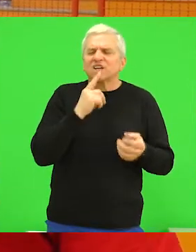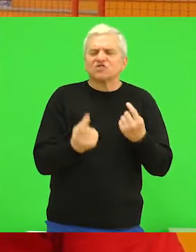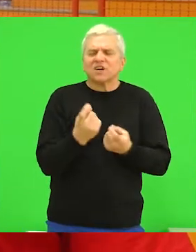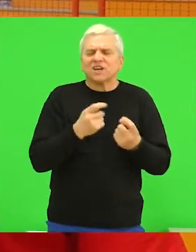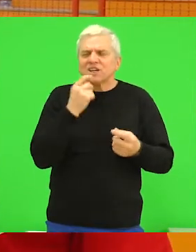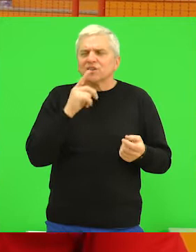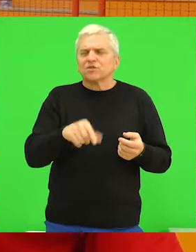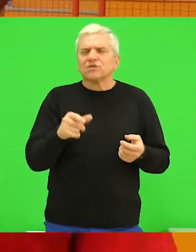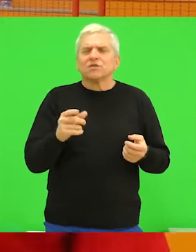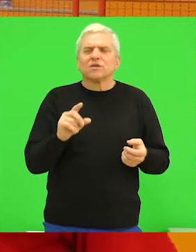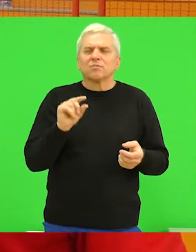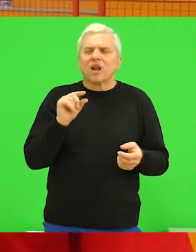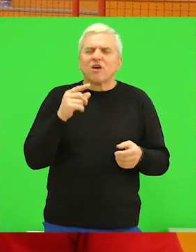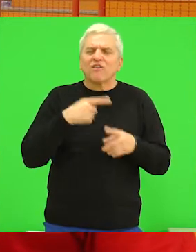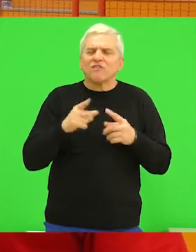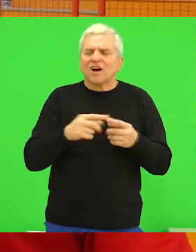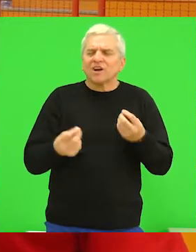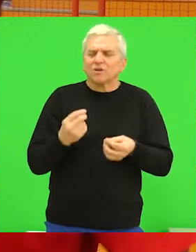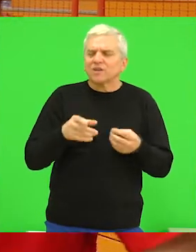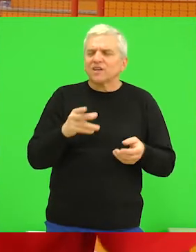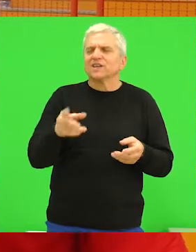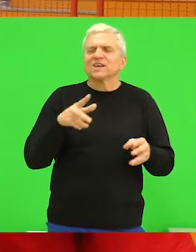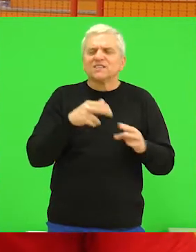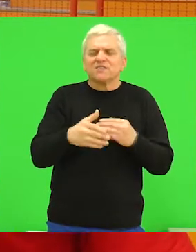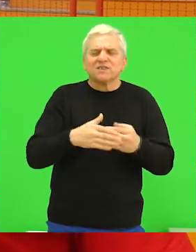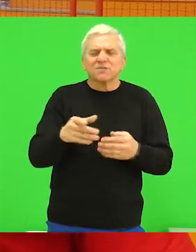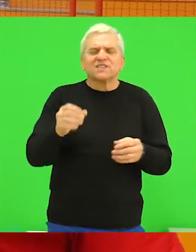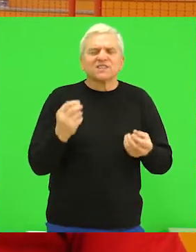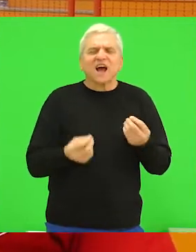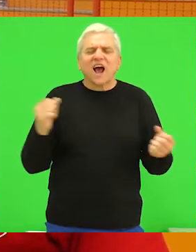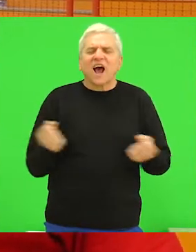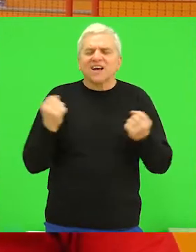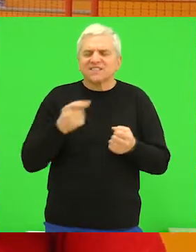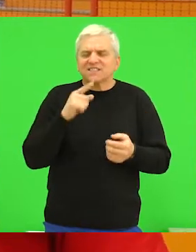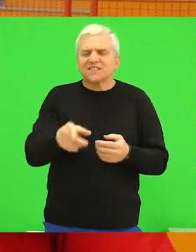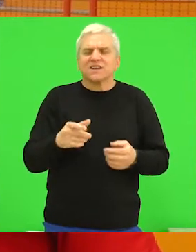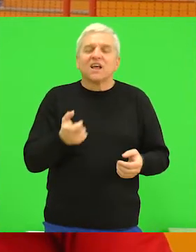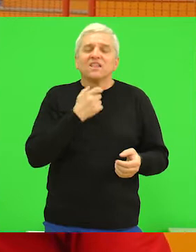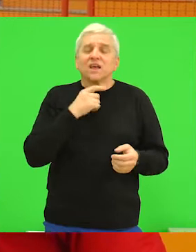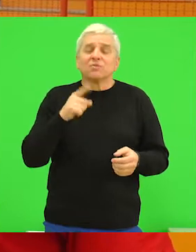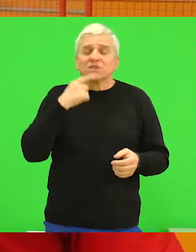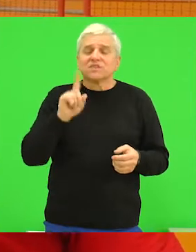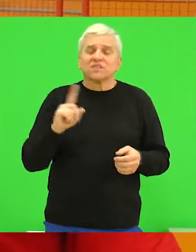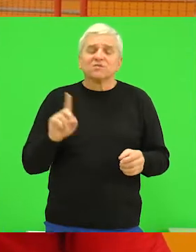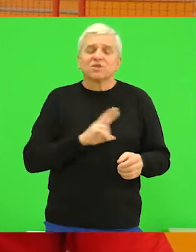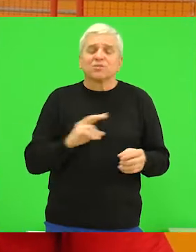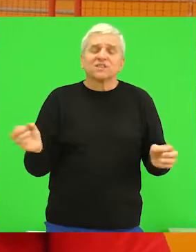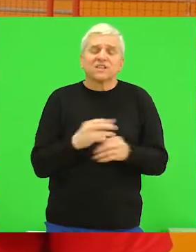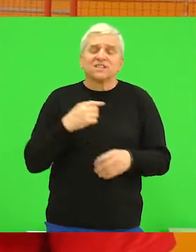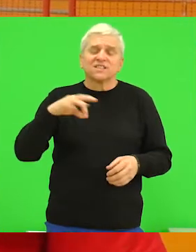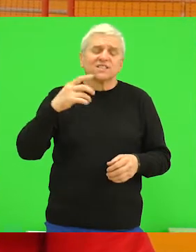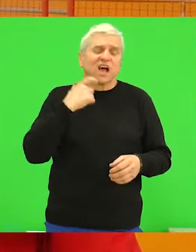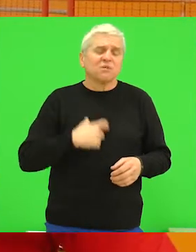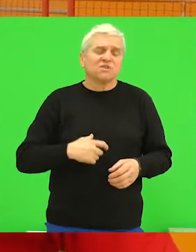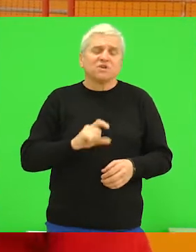u timu i onda nekako nam je dostalo malo magije u završnici svake akcije. Nemo okažili smo imali sreće, sami smo